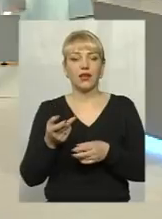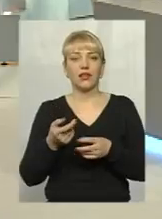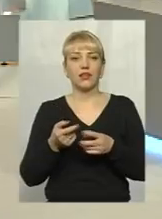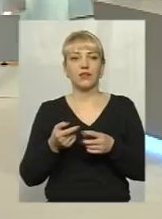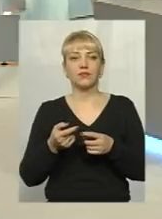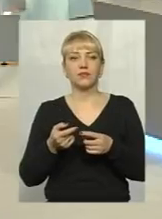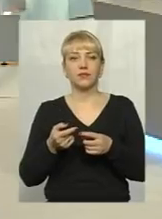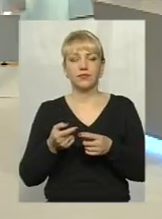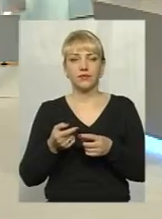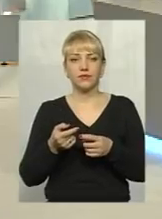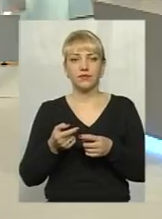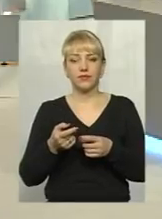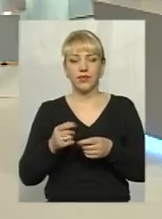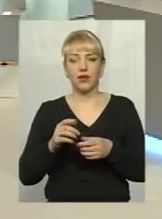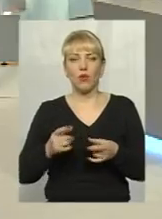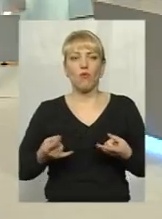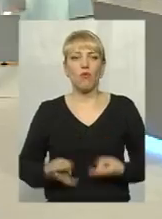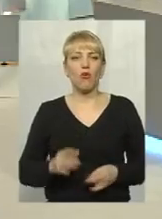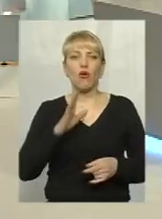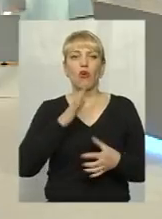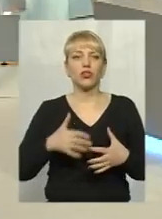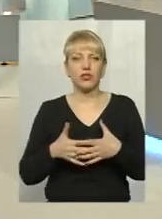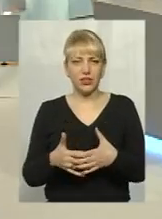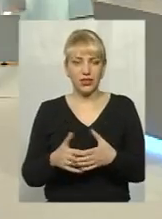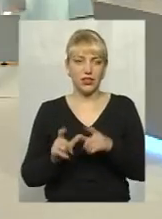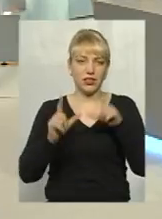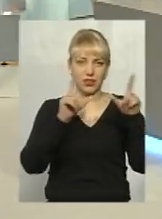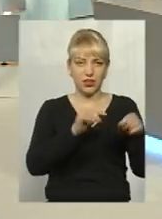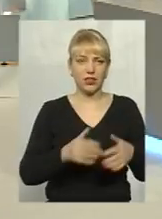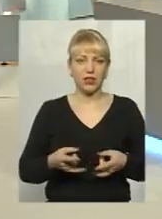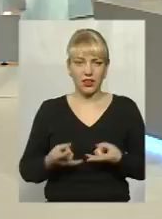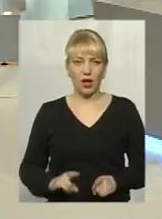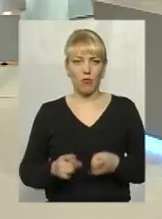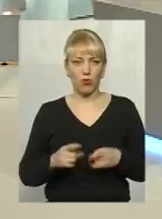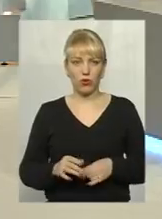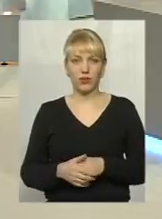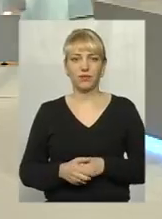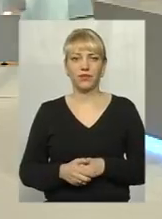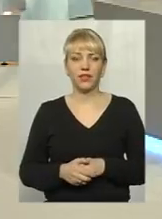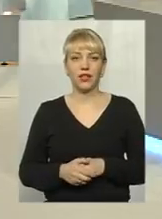на породіллі, на пологи. Так, вам краще знати.